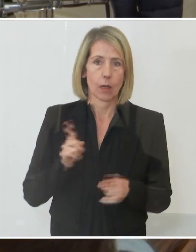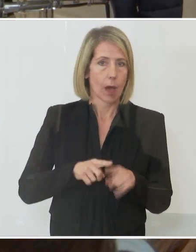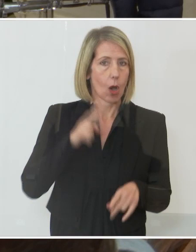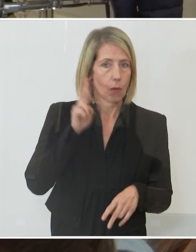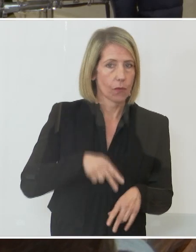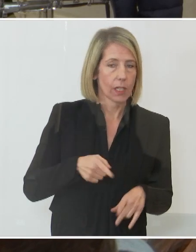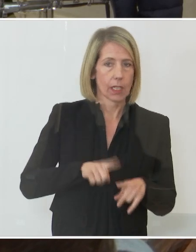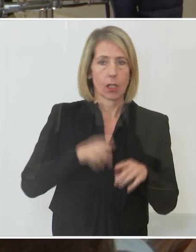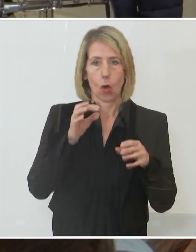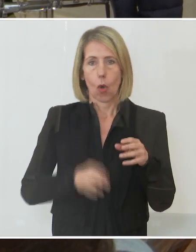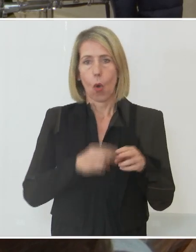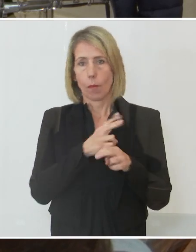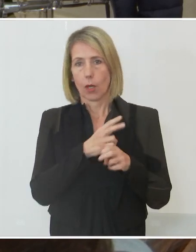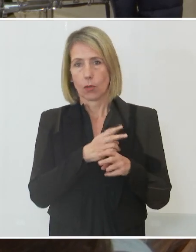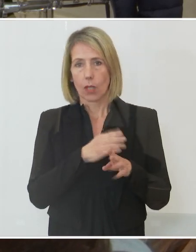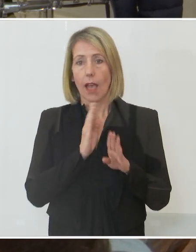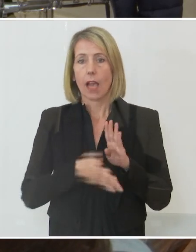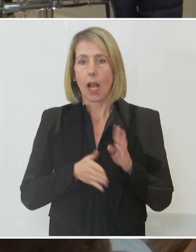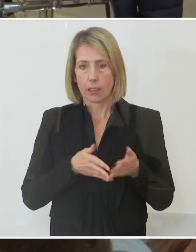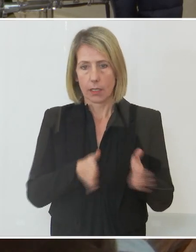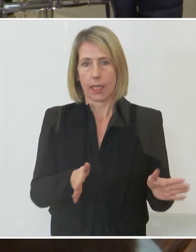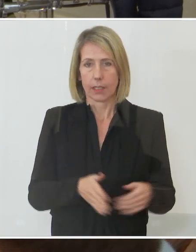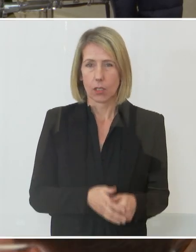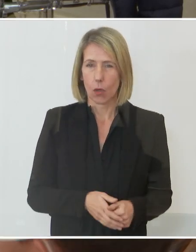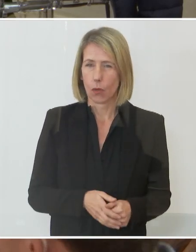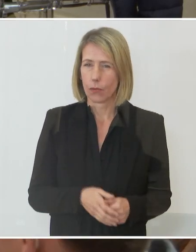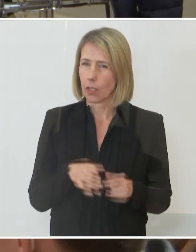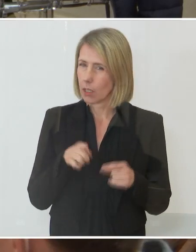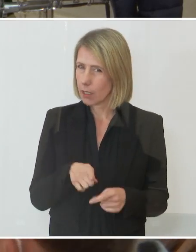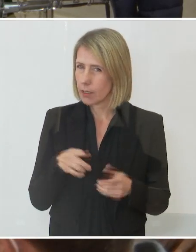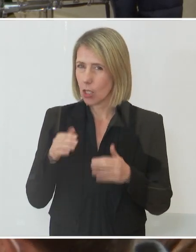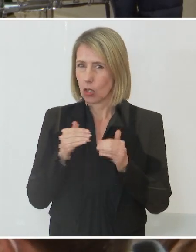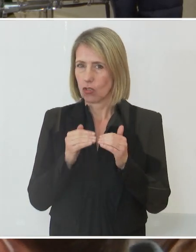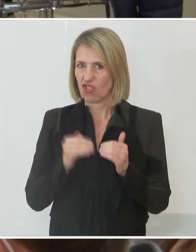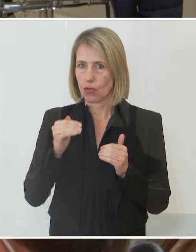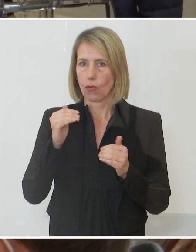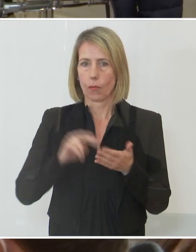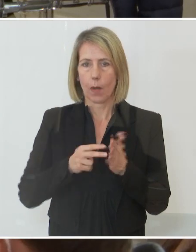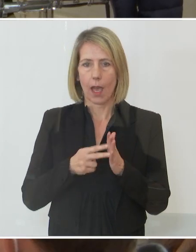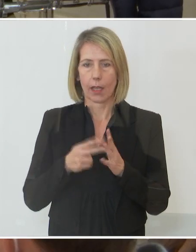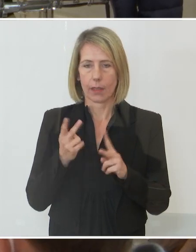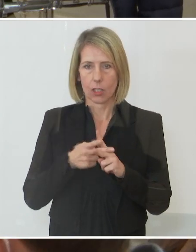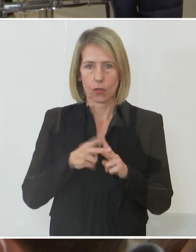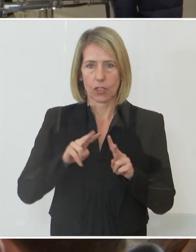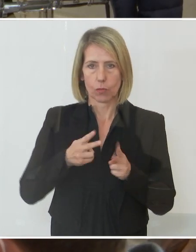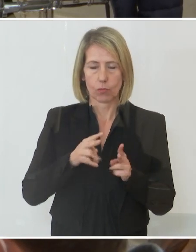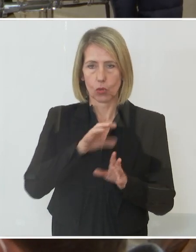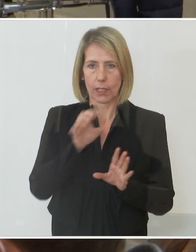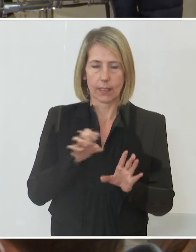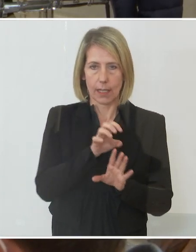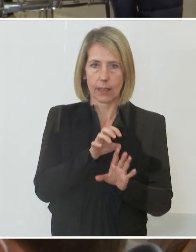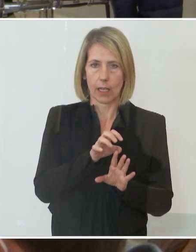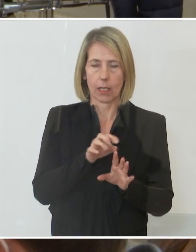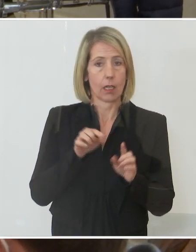sterreich, als letztes öffnen. Also ist dieser Stufenplan zwischen den Bundesländern, vielleicht dann die Expertin,